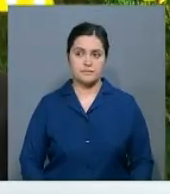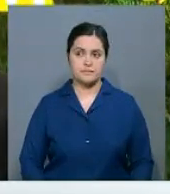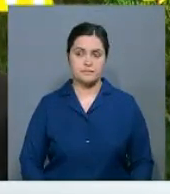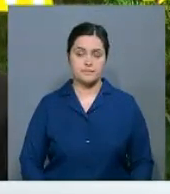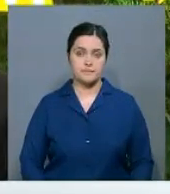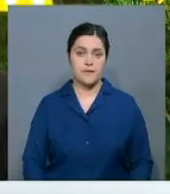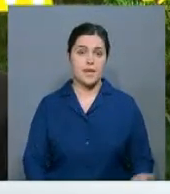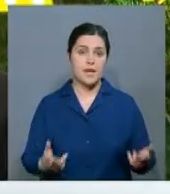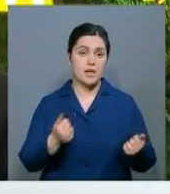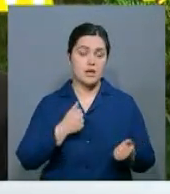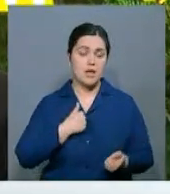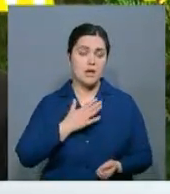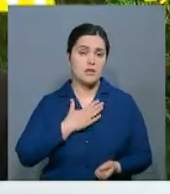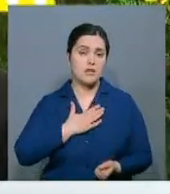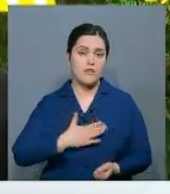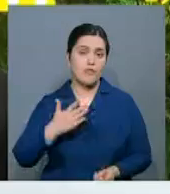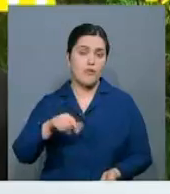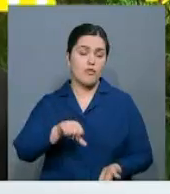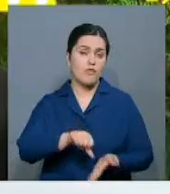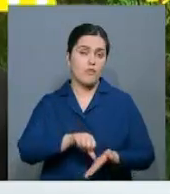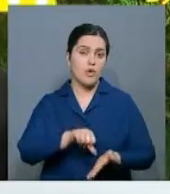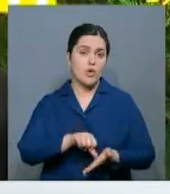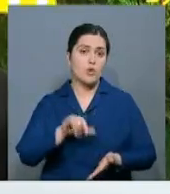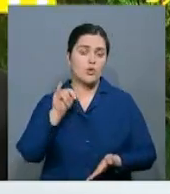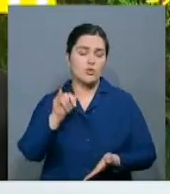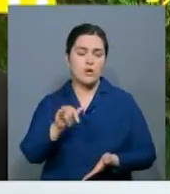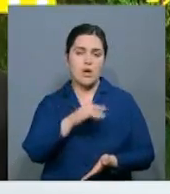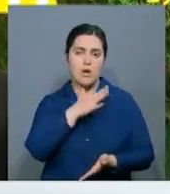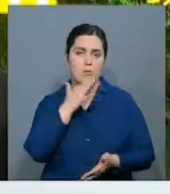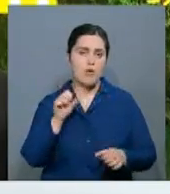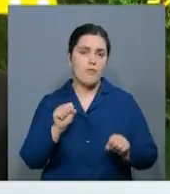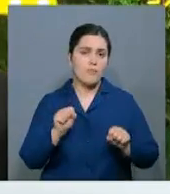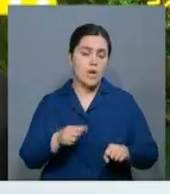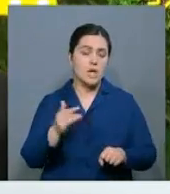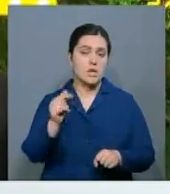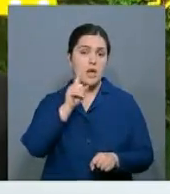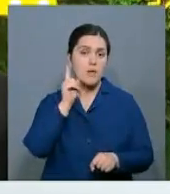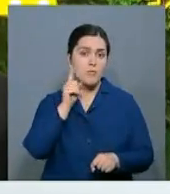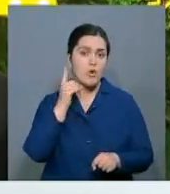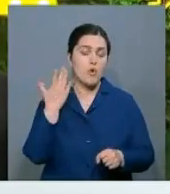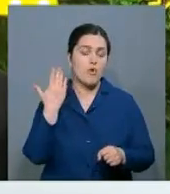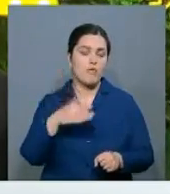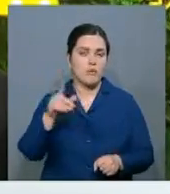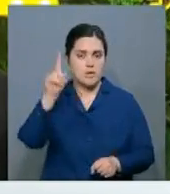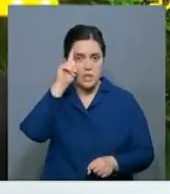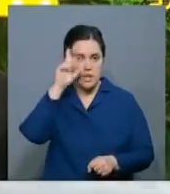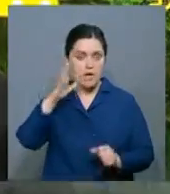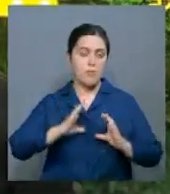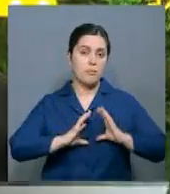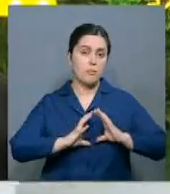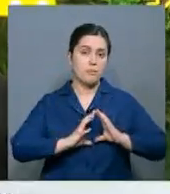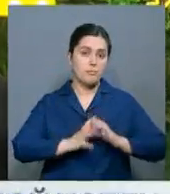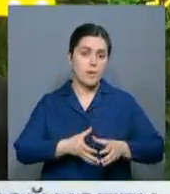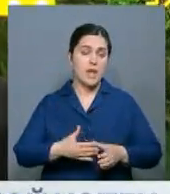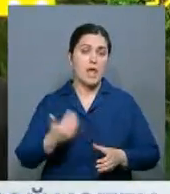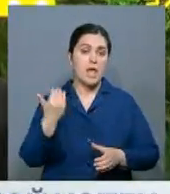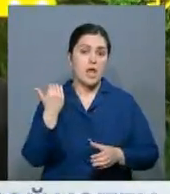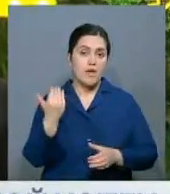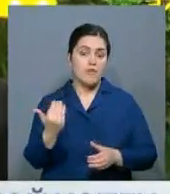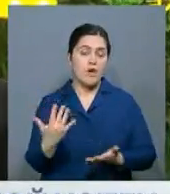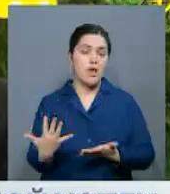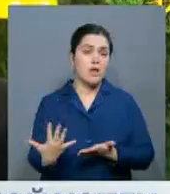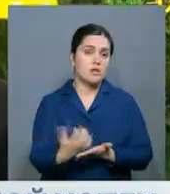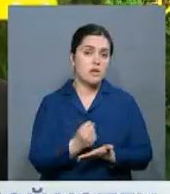Конечно, я довольна его выступлениями. У него безграничные возможности, хоть он и молод, но уже покорил весь мир. Поэтому я думаю, что его великие